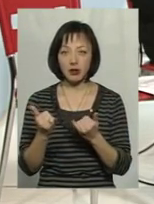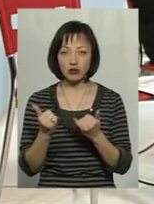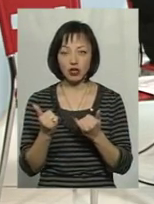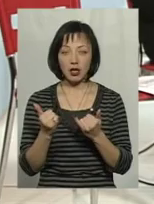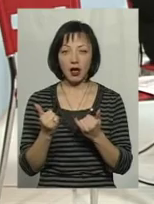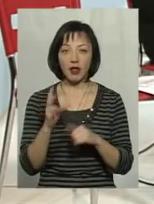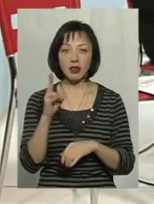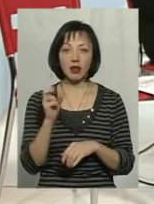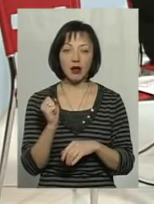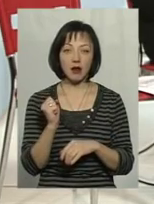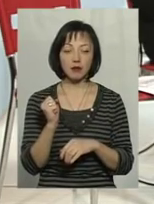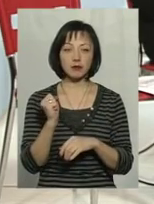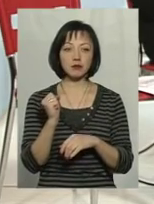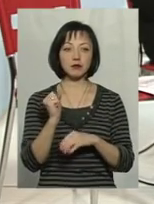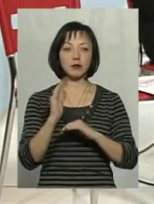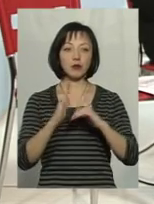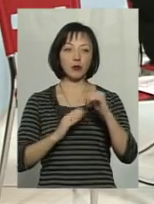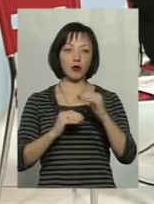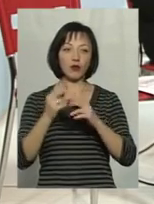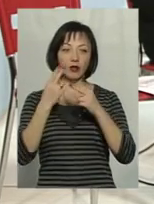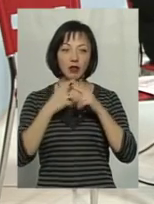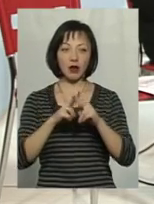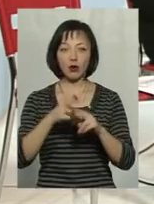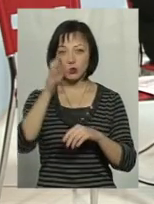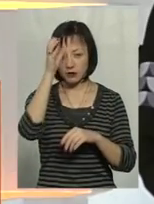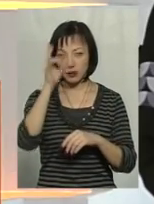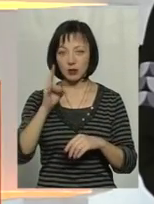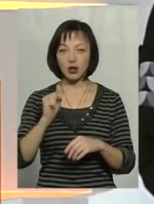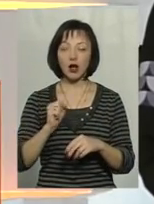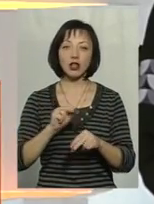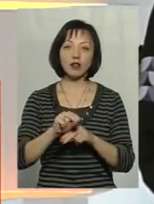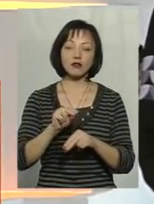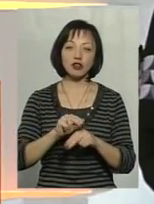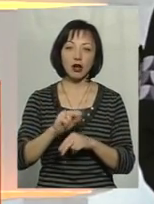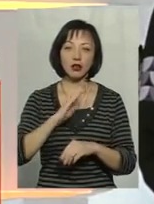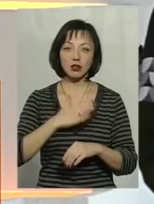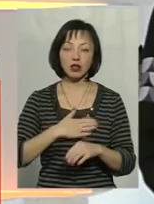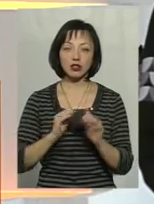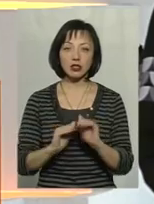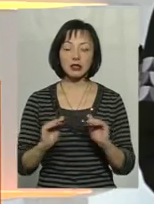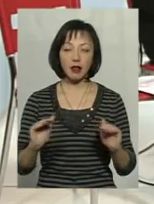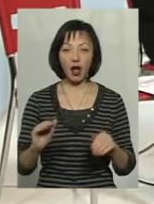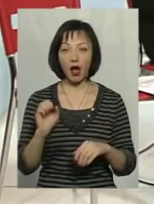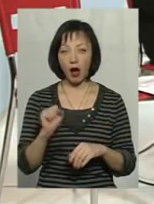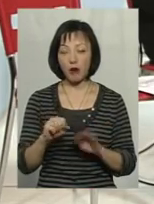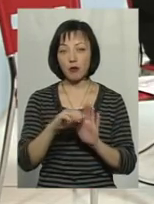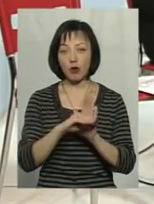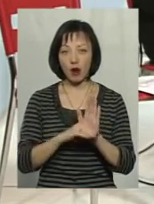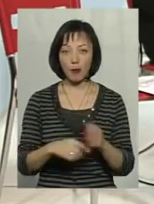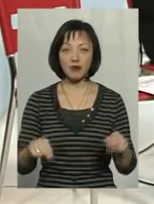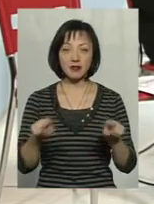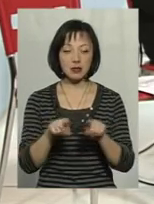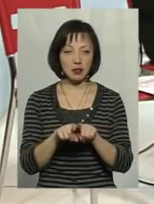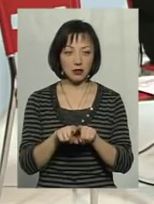на профтехосвіту, на навчання наших дітей, а й програми, які все